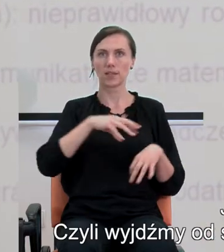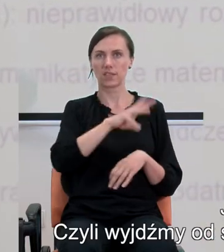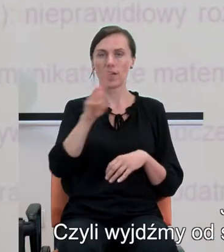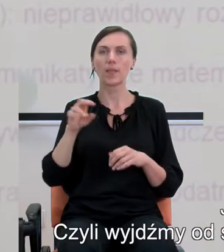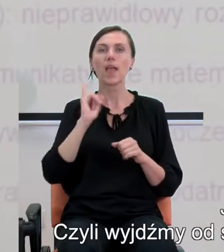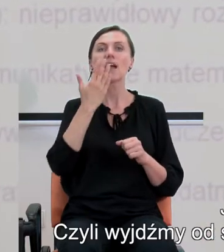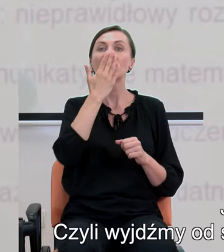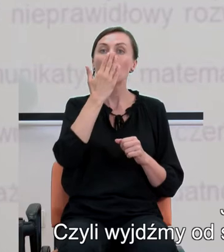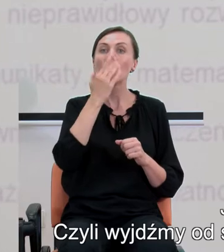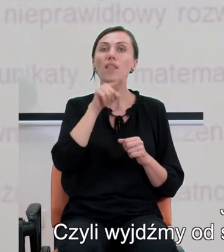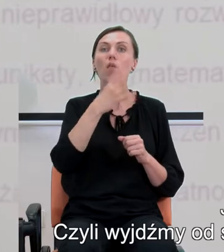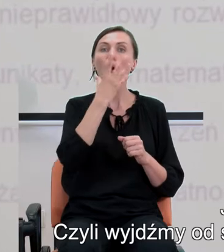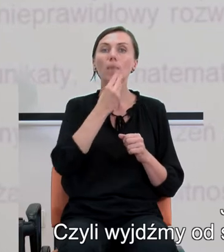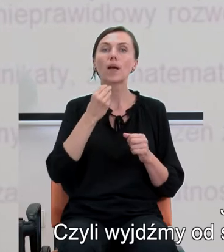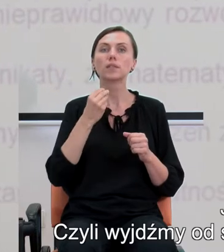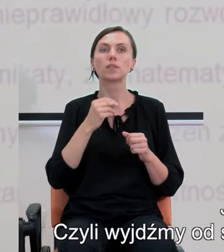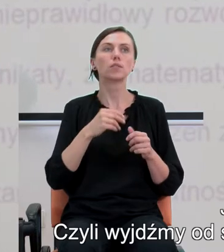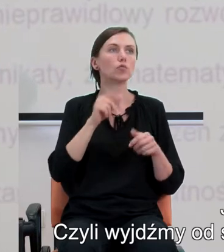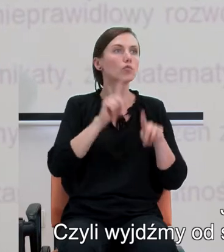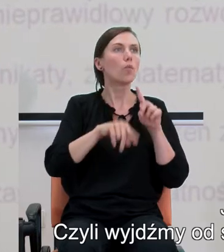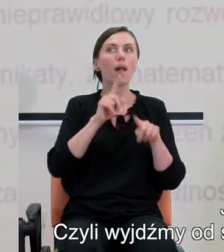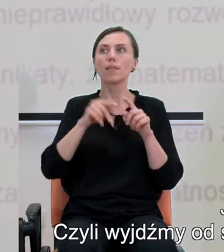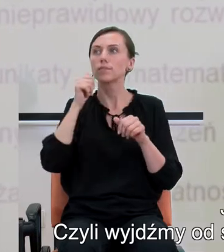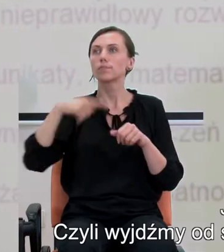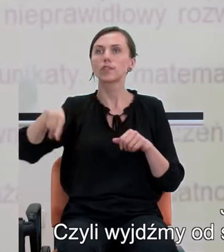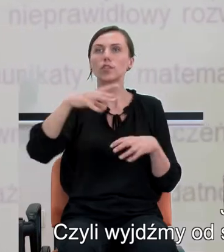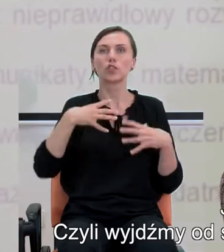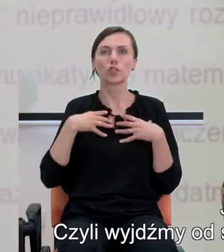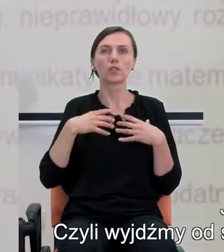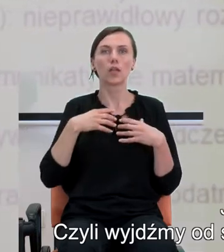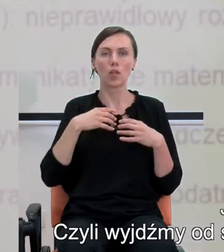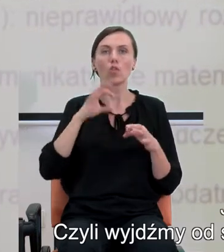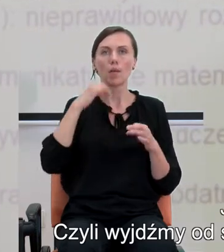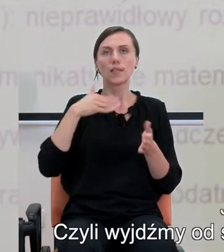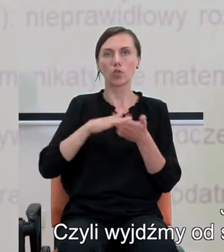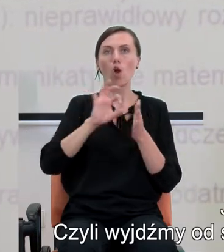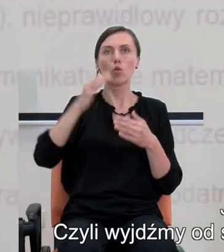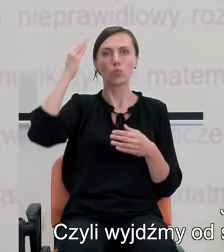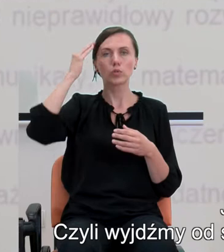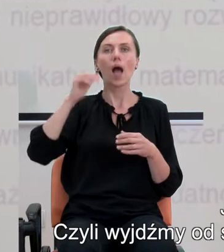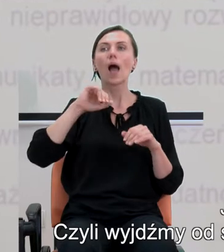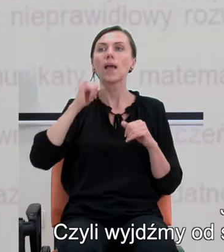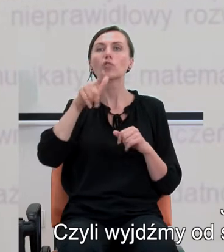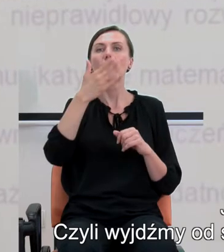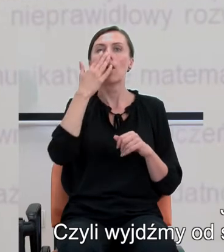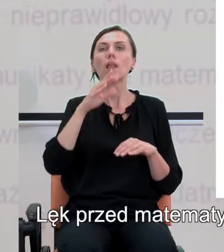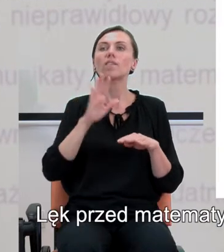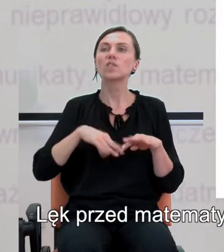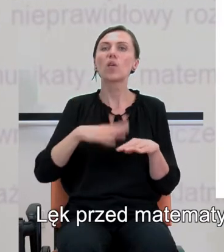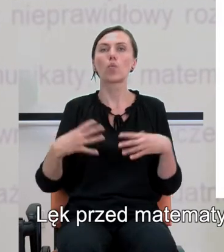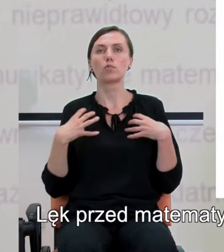wygląda ten obraz w toku życia? Czyli wyjdźmy od strony mózgu i przejdźmy po prostu do zwykłego życia.